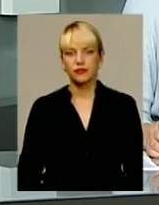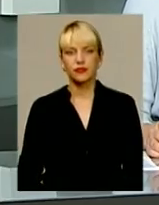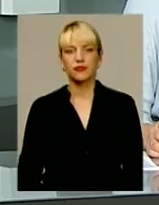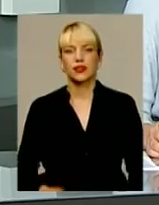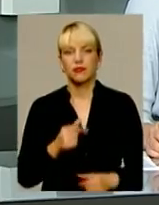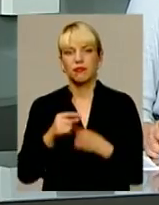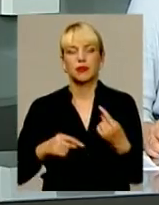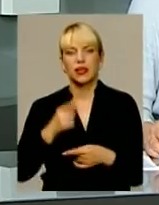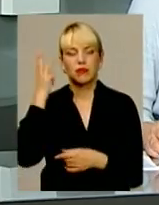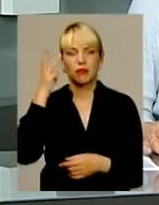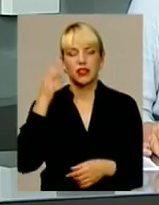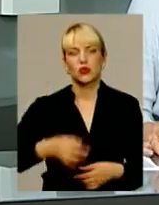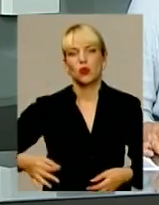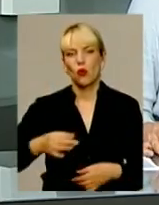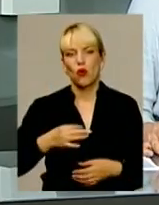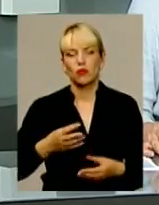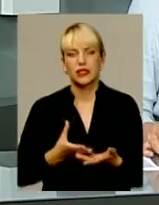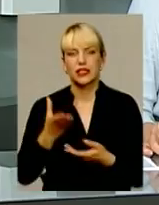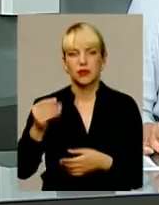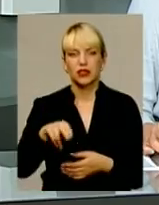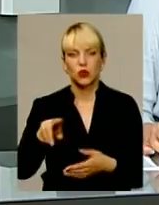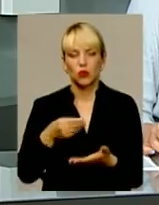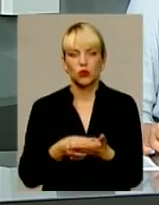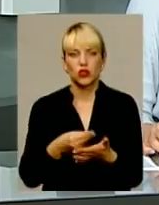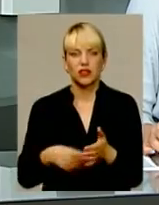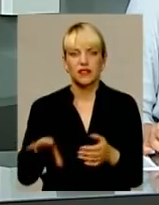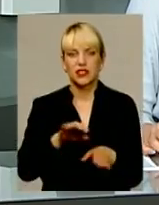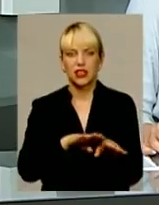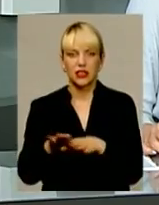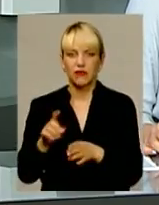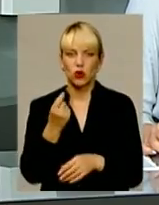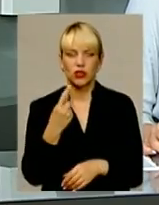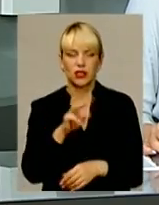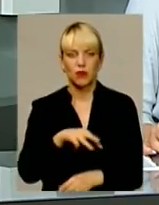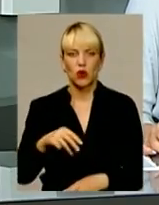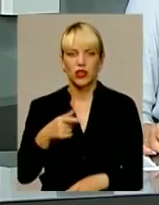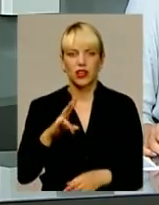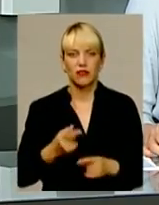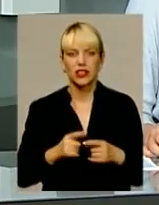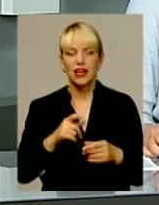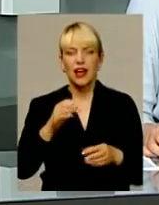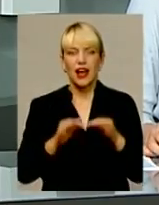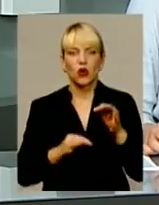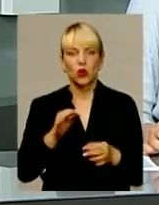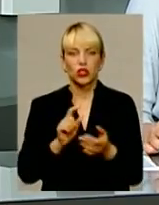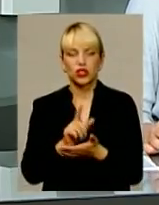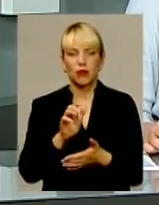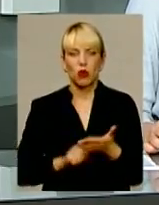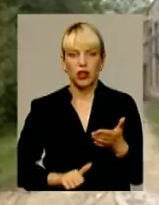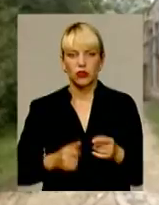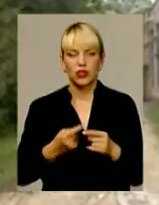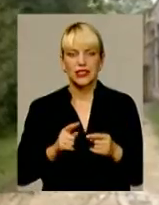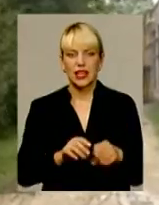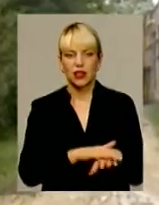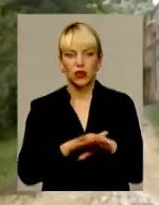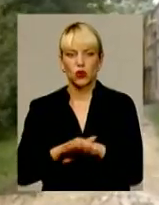Підприємці Хмельницької області сплатили до бюджетів усіх рівнів майже 11 мільйонів гривень екологічного податку. Це